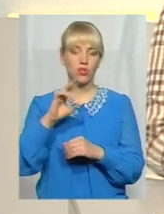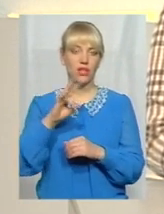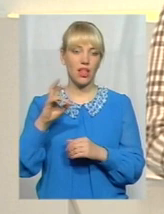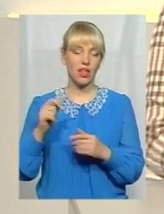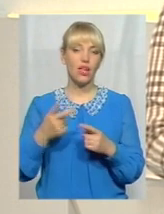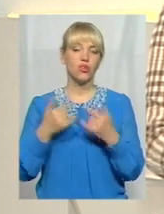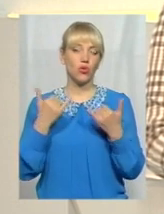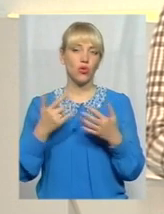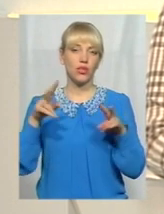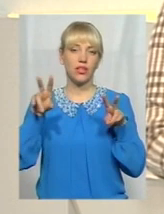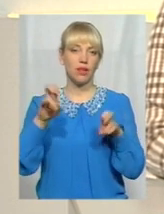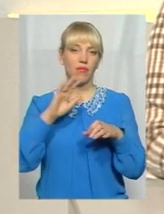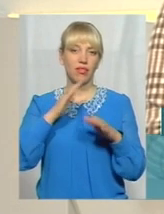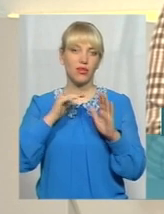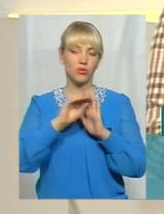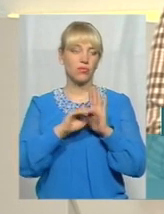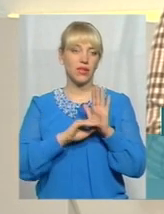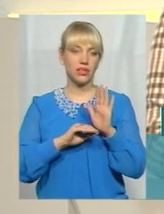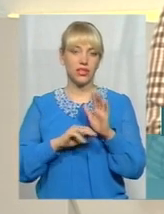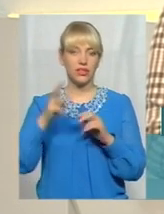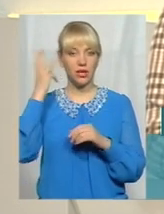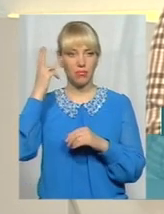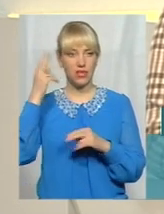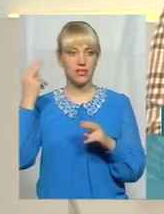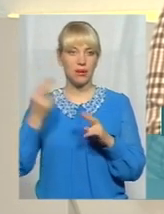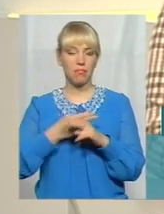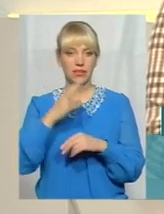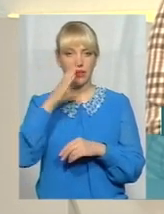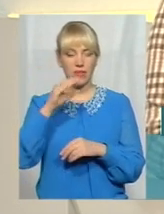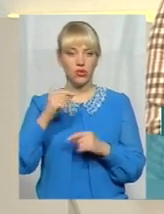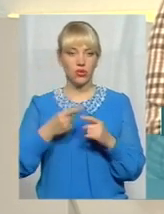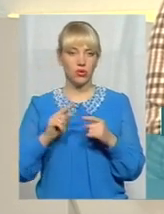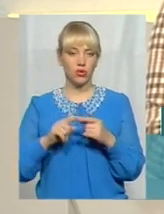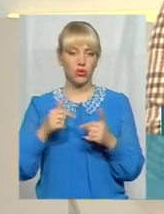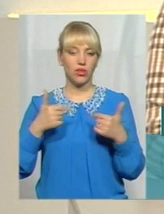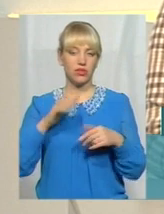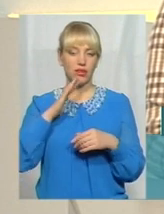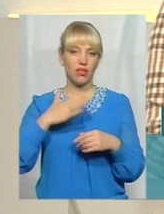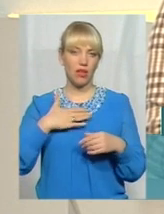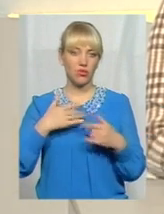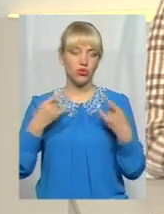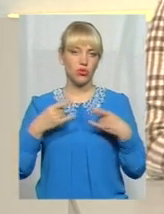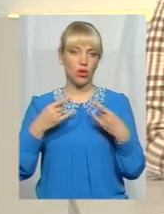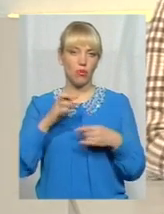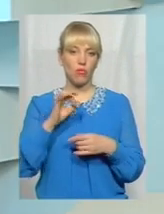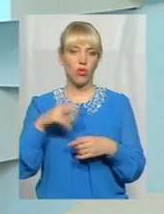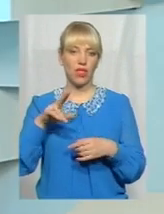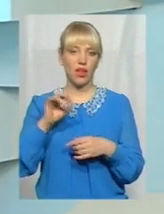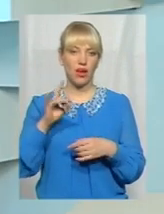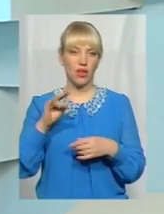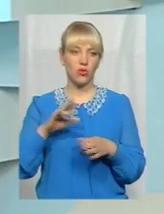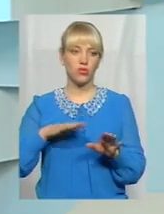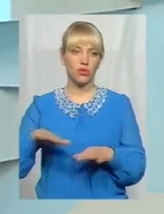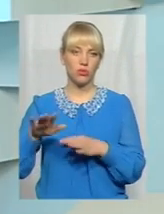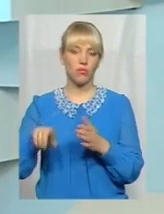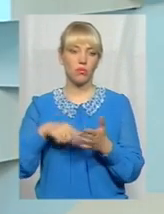Тема сьогодні нашої передачі – «Хмельницький без маршруток». Гість нашої студії – Андрій Бондаренко, заступник Хмельницького міського голови.